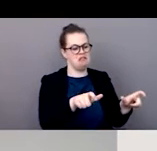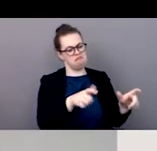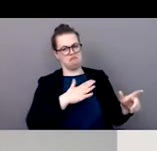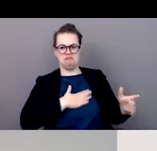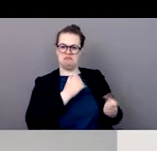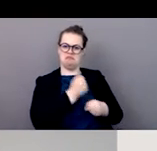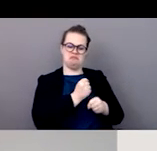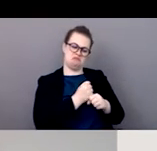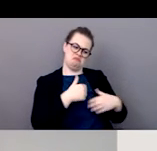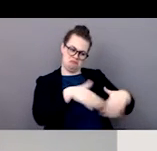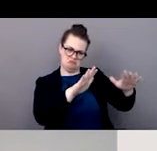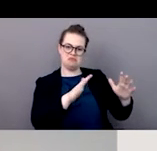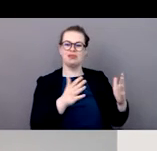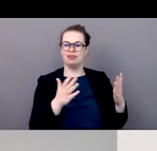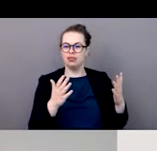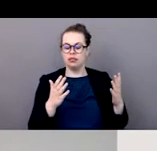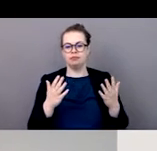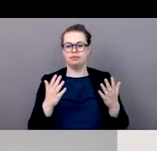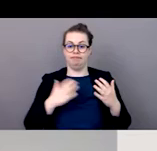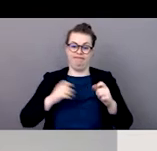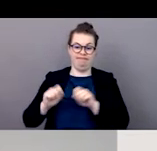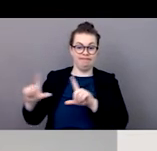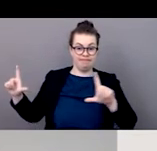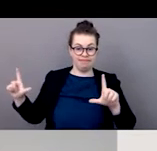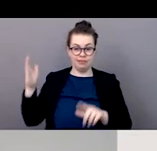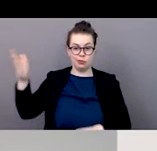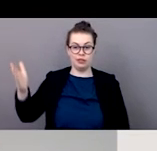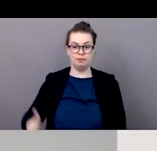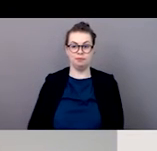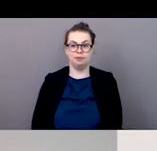Je vais partager mon écran avec vous si vous le permettez bien.